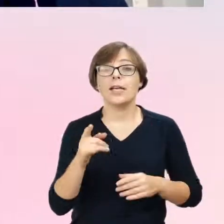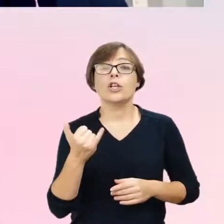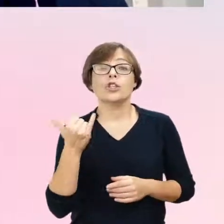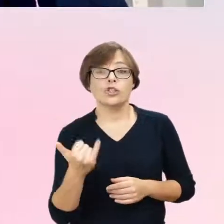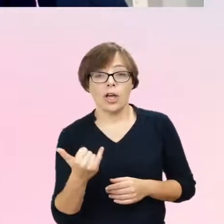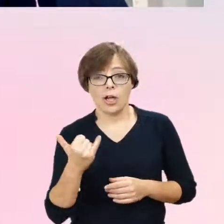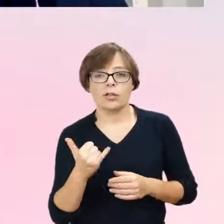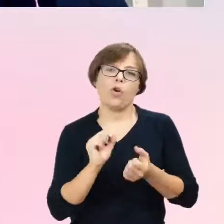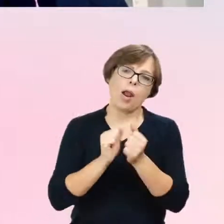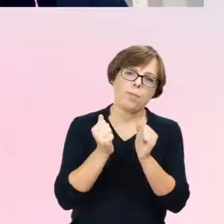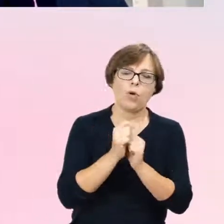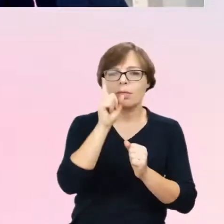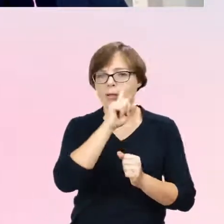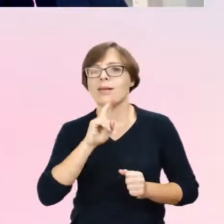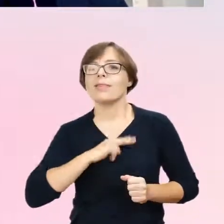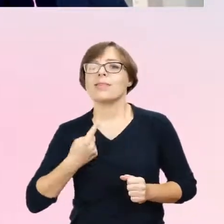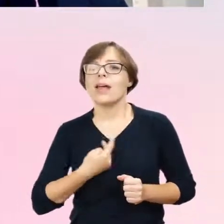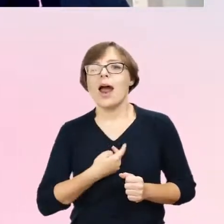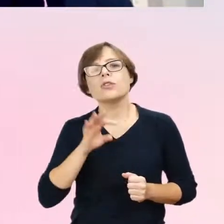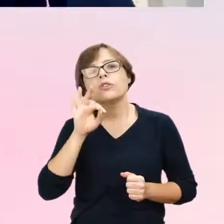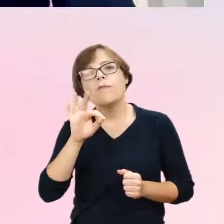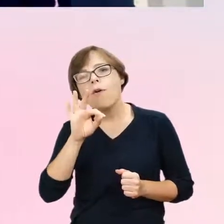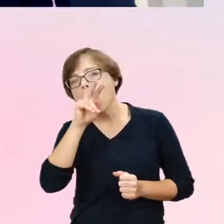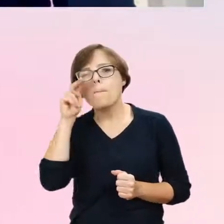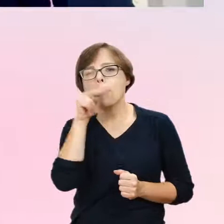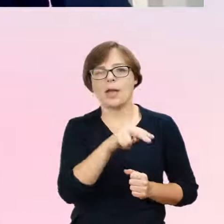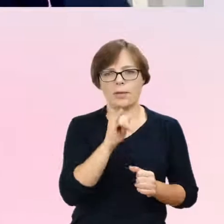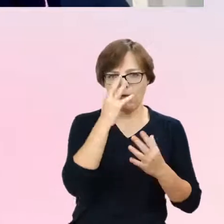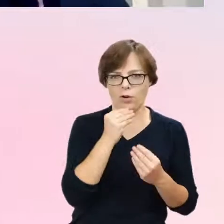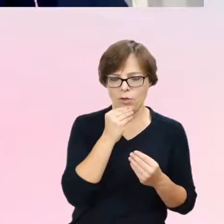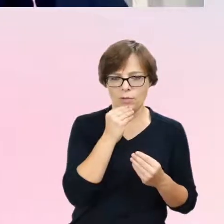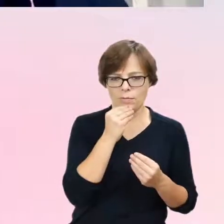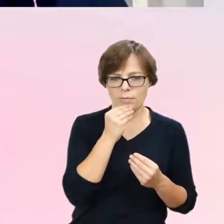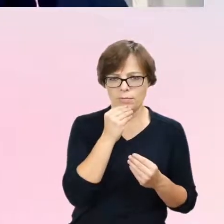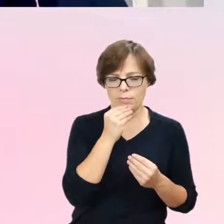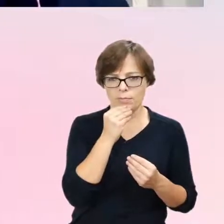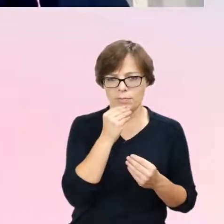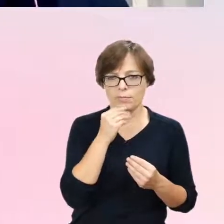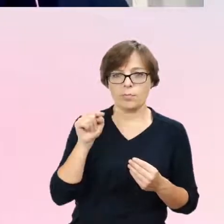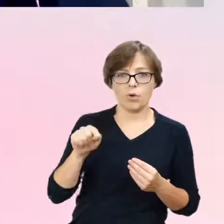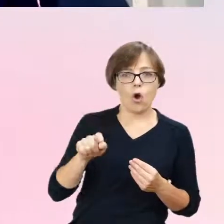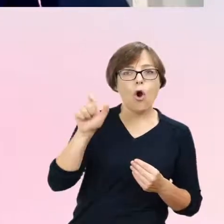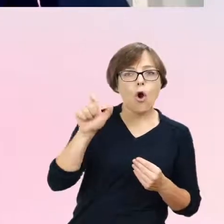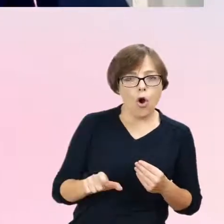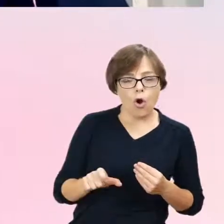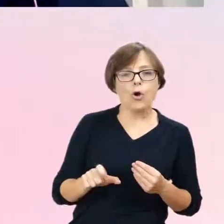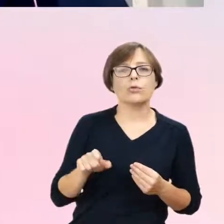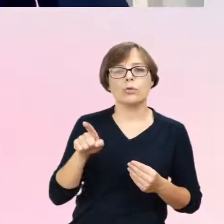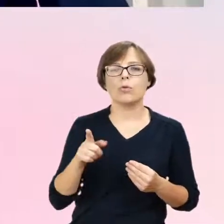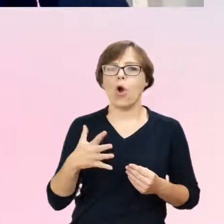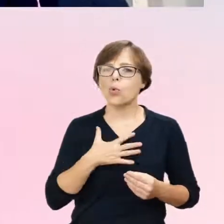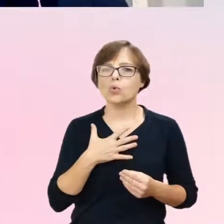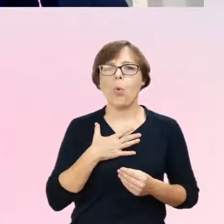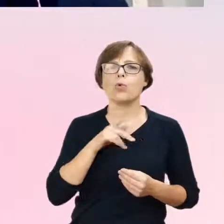czy nastolatek transpłciowy, który zaczyna, czy przeżywa objawy